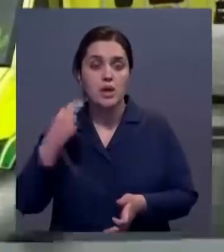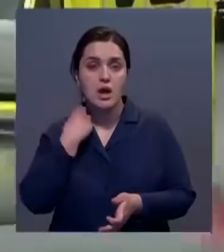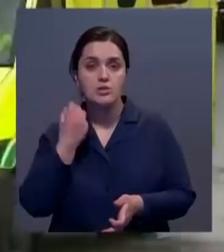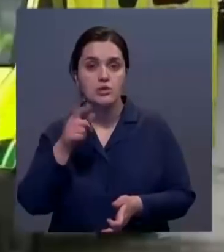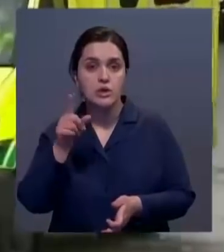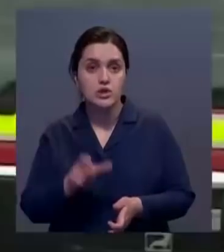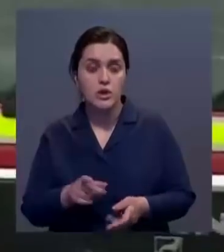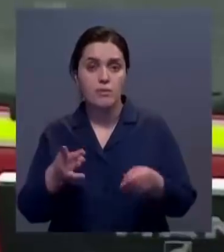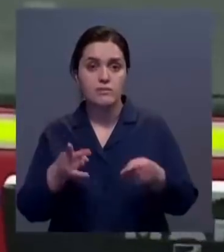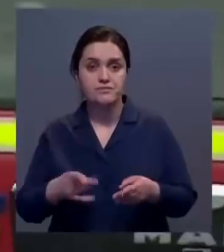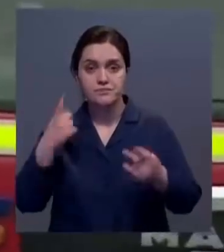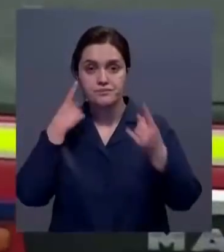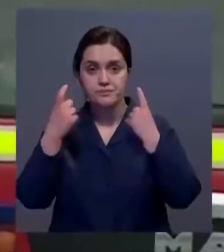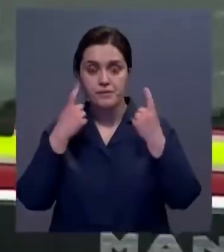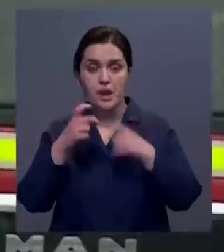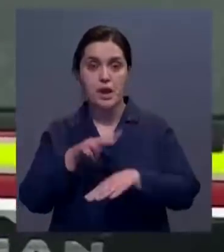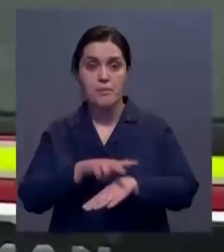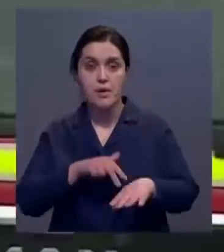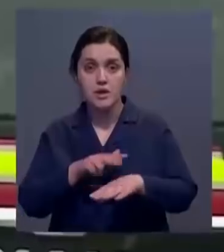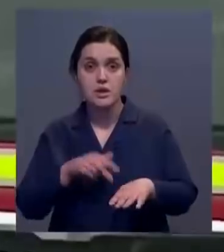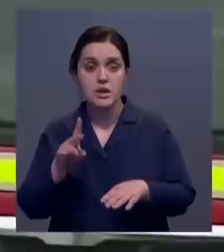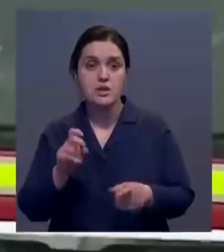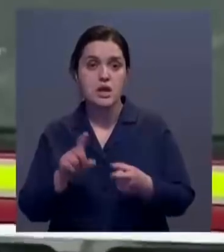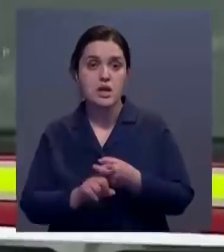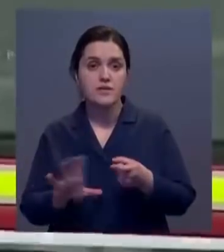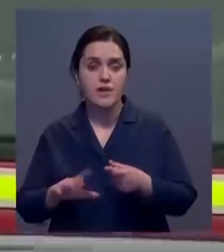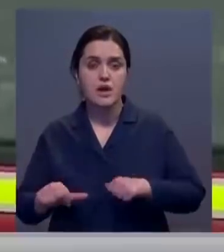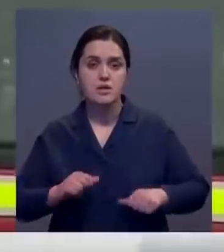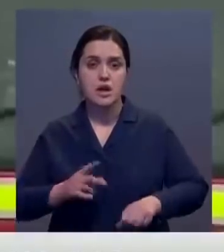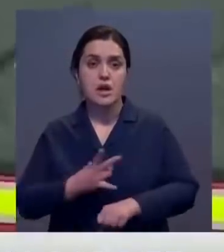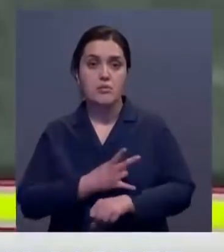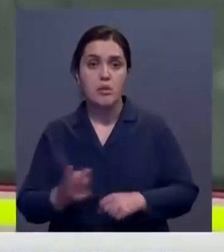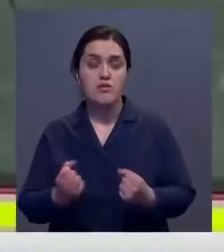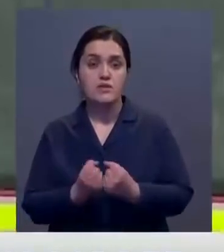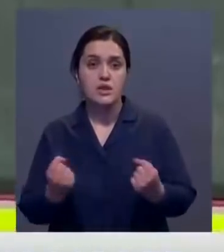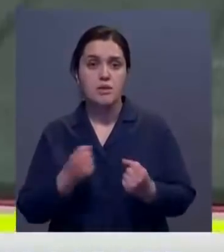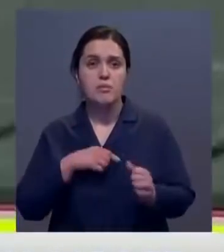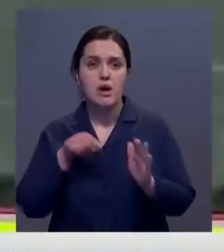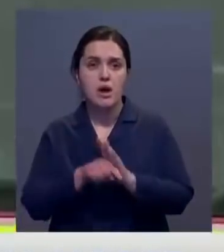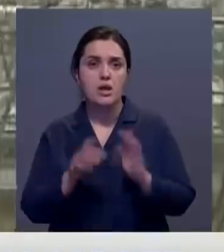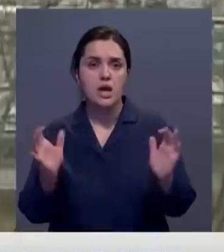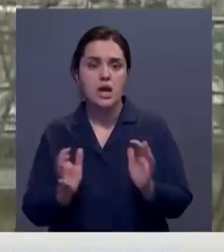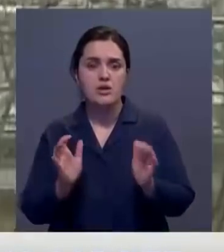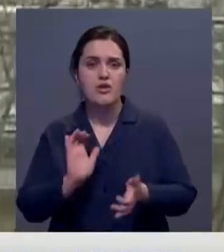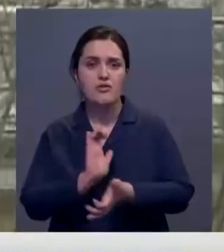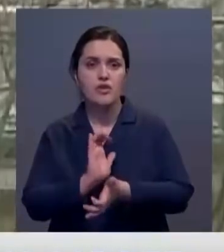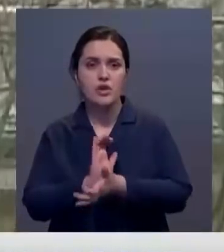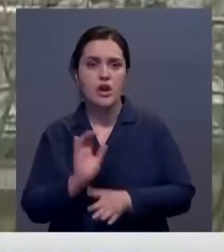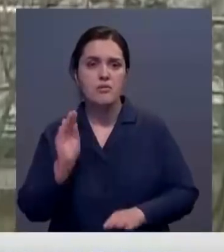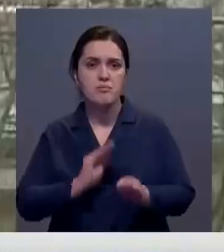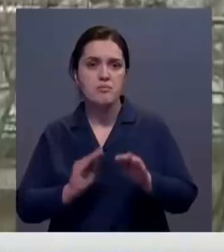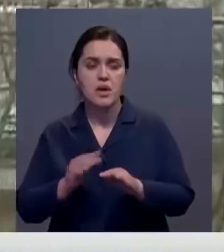пострадал. По информации правоохранителей, инцидент не связан с терроризмом. Взрыв прогремел в хранилище с твердыми веществами